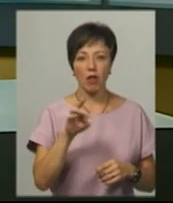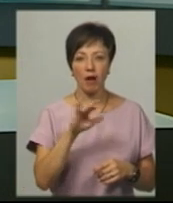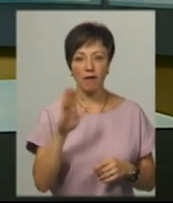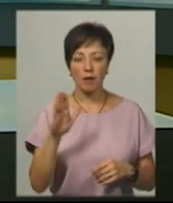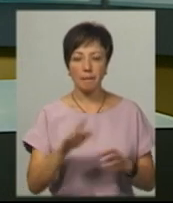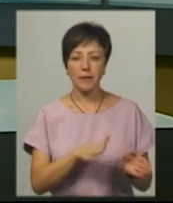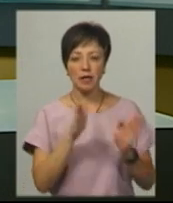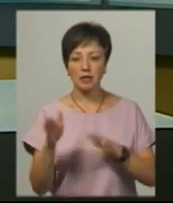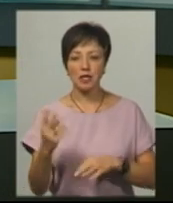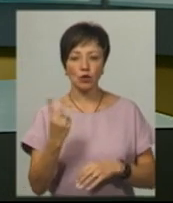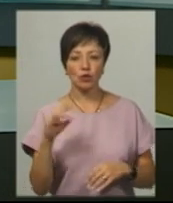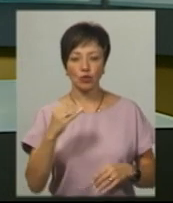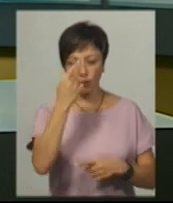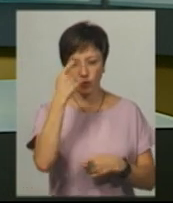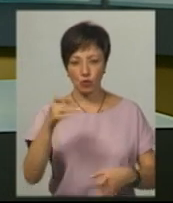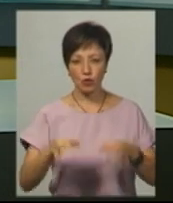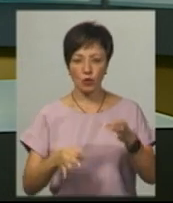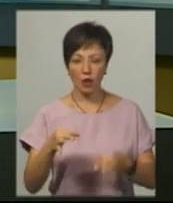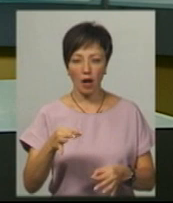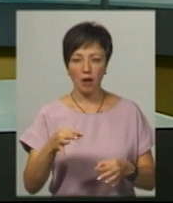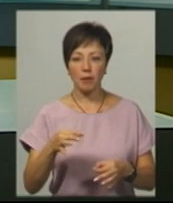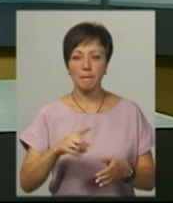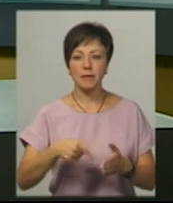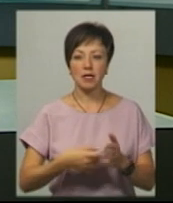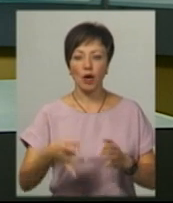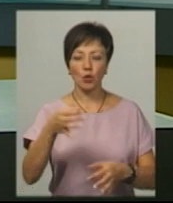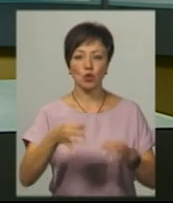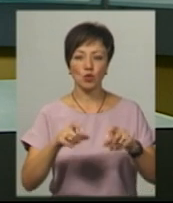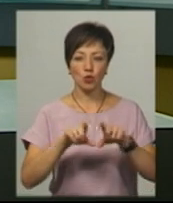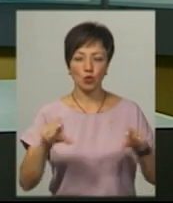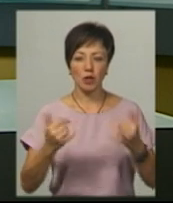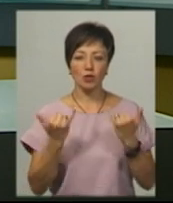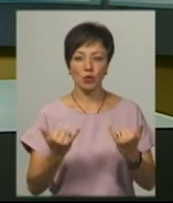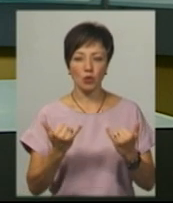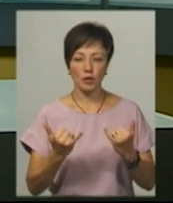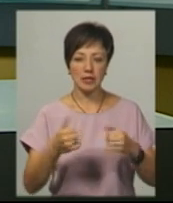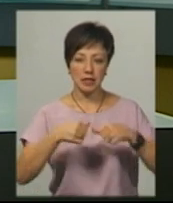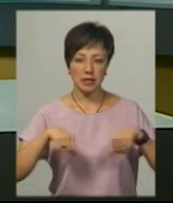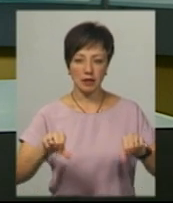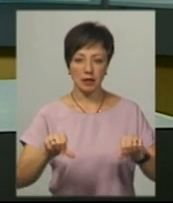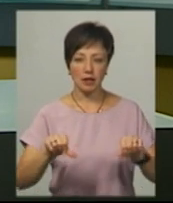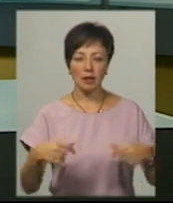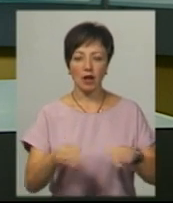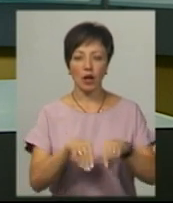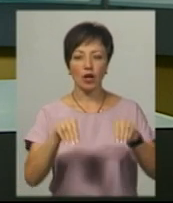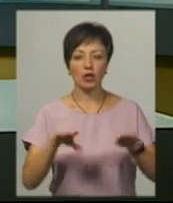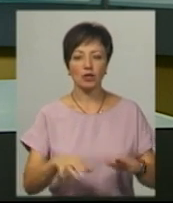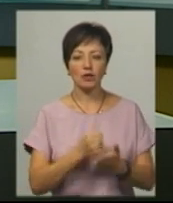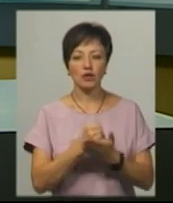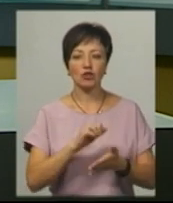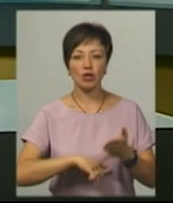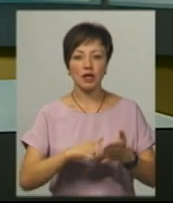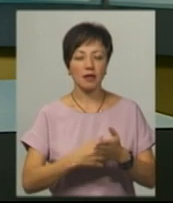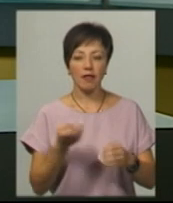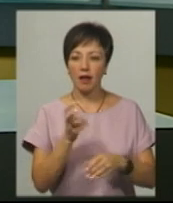жовтня. Про це повідомив суддя Хмельницького міськрайонного суду Володимир Навроцький на сьогоднішньому судовому засіданні. Таке рішення ухвалили через